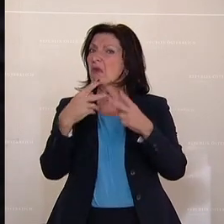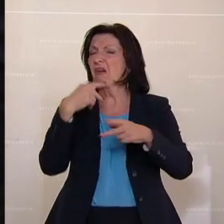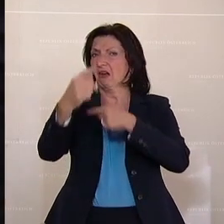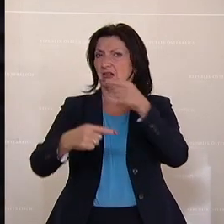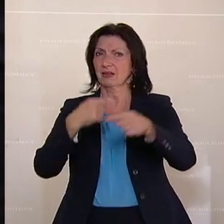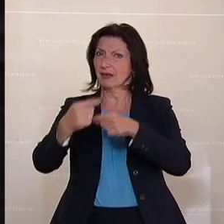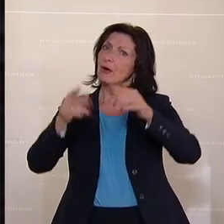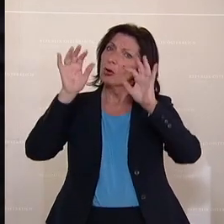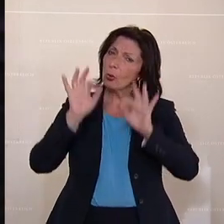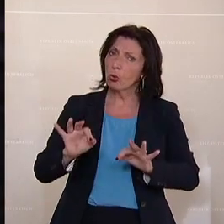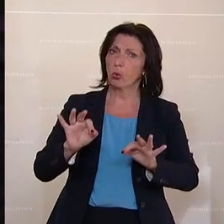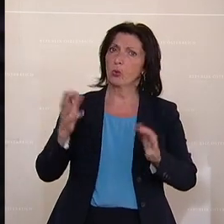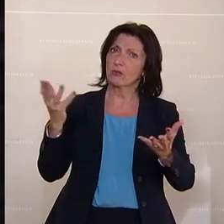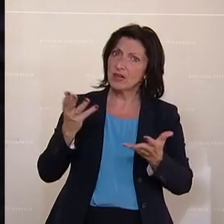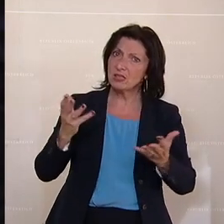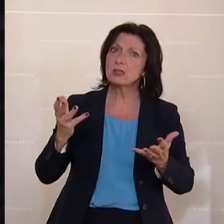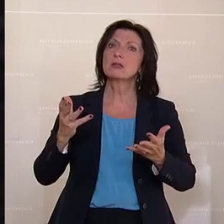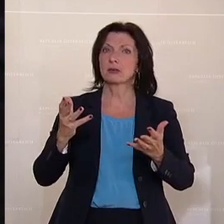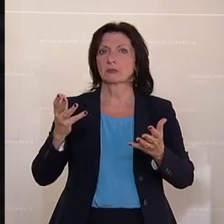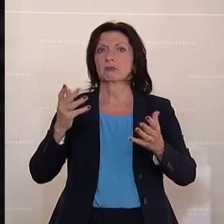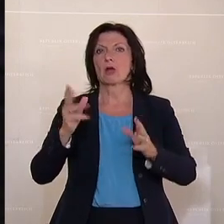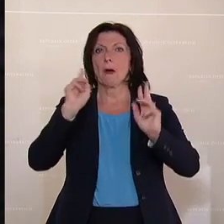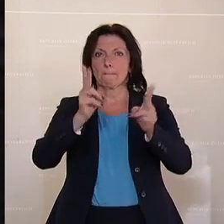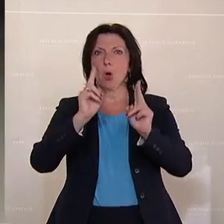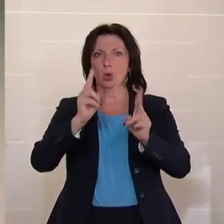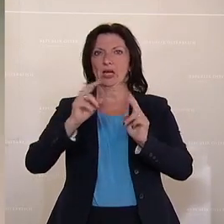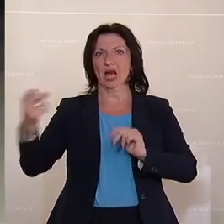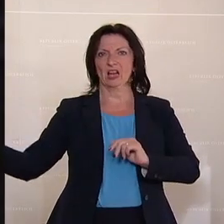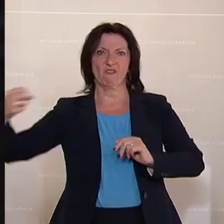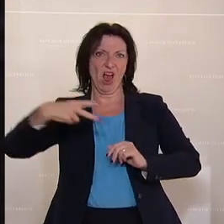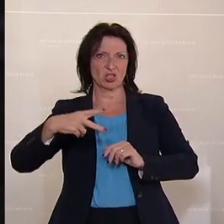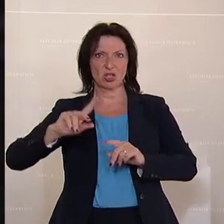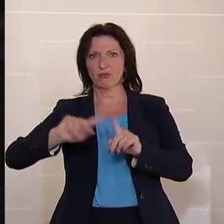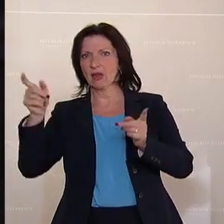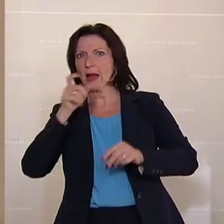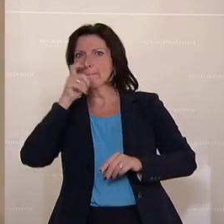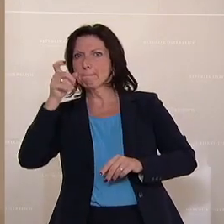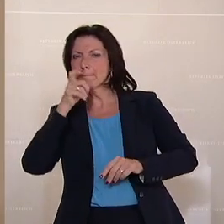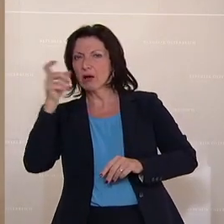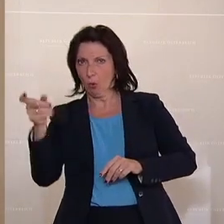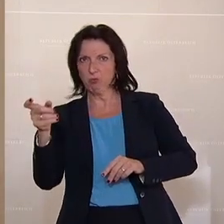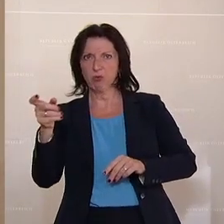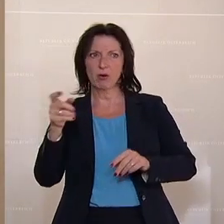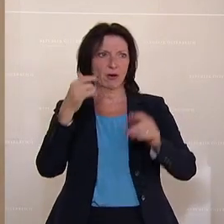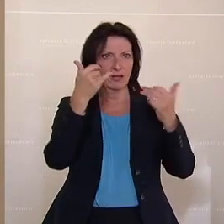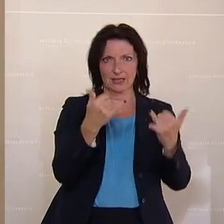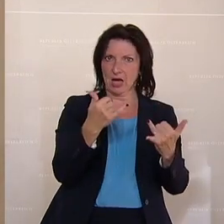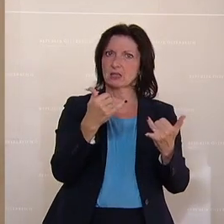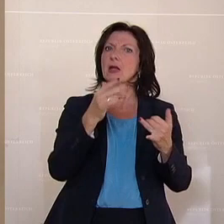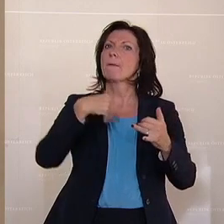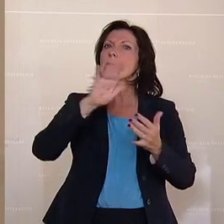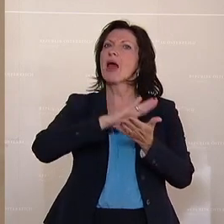Es ist gut, einerseits, dass man Quereinstiegsmöglichkeiten schafft, dass man den Berufswechsel erleichtert,